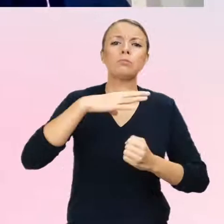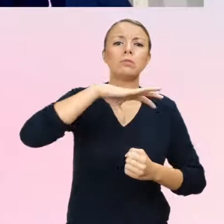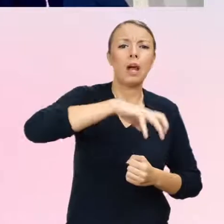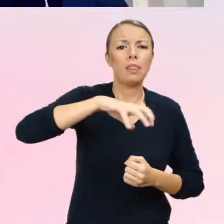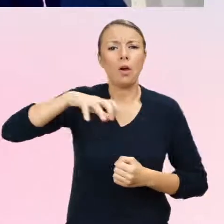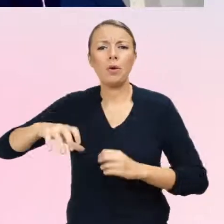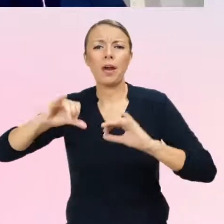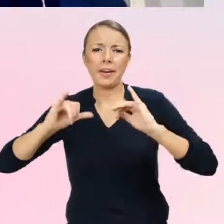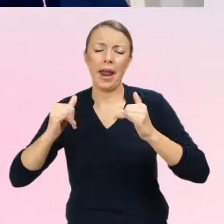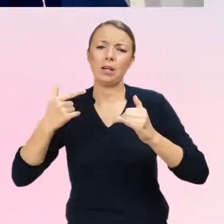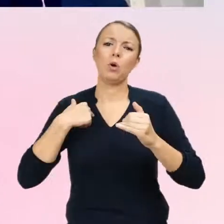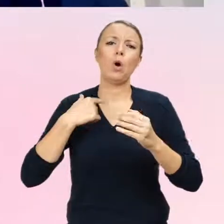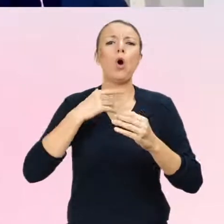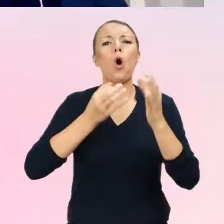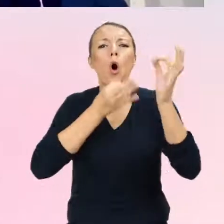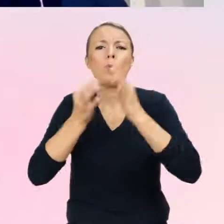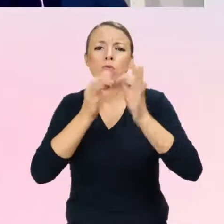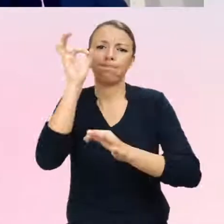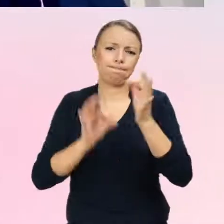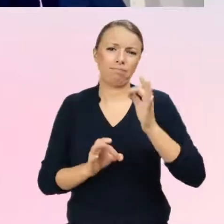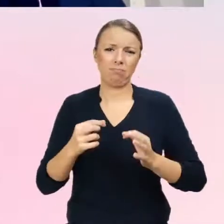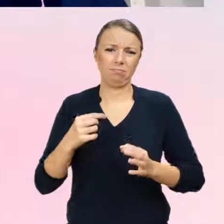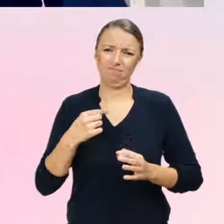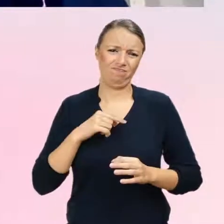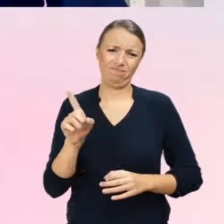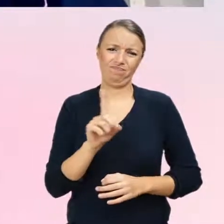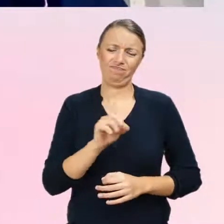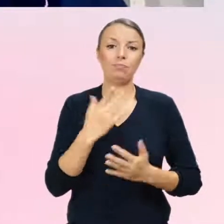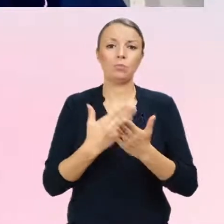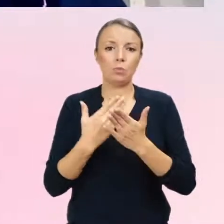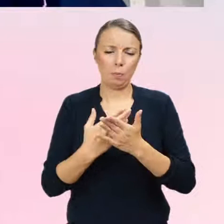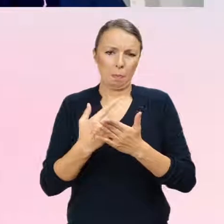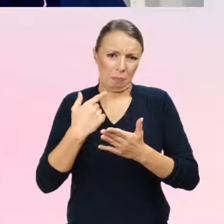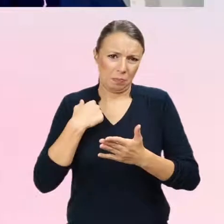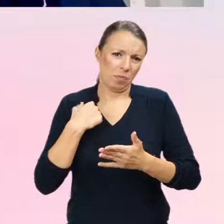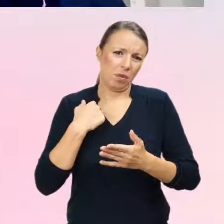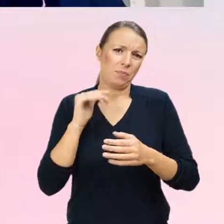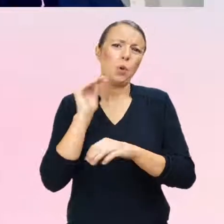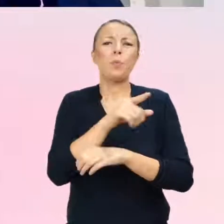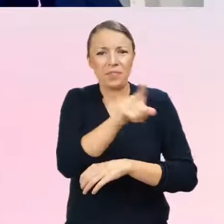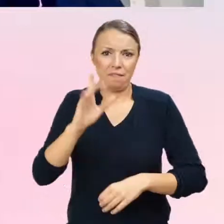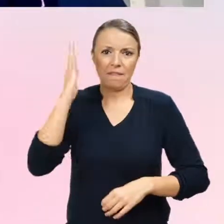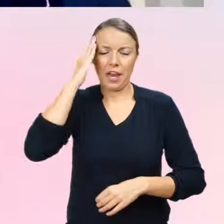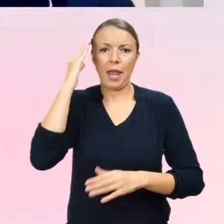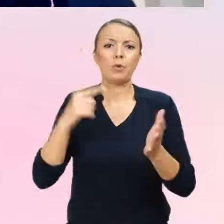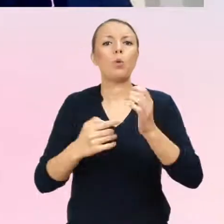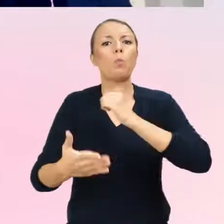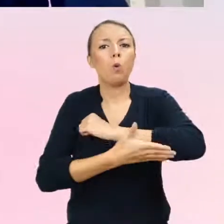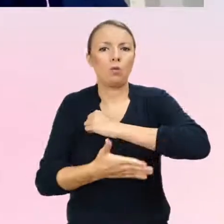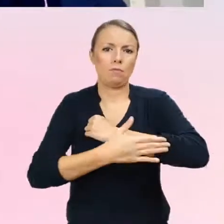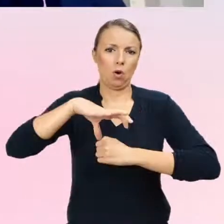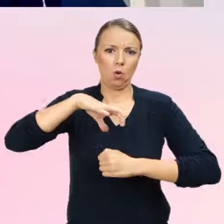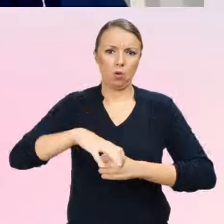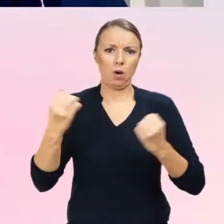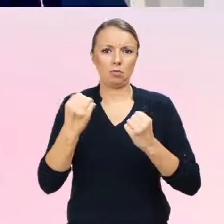opisywać, bo to są, ja zakładam, że Państwo to wszystko wiecie, bo to są podstawowe takie kategorie diagnostyczne. Chciałam